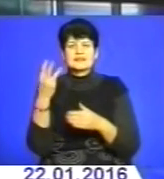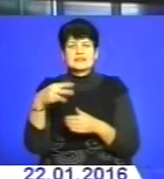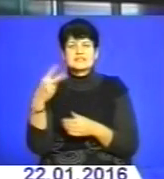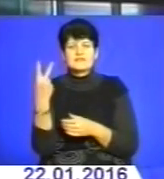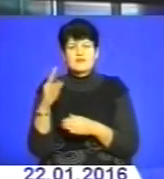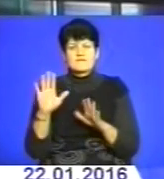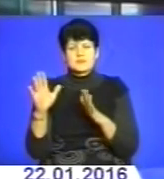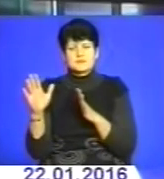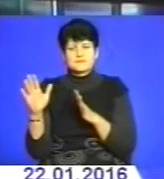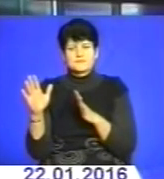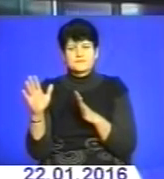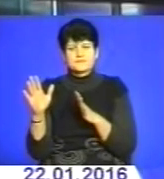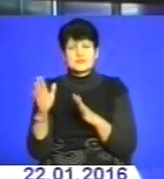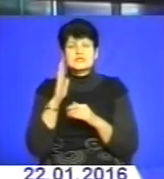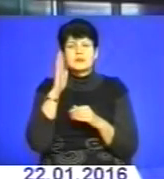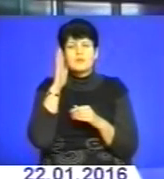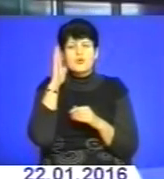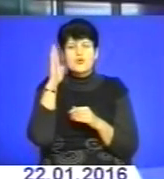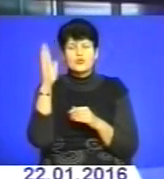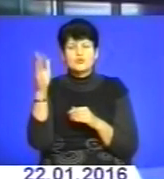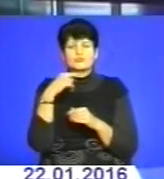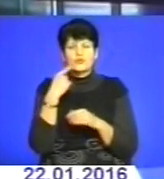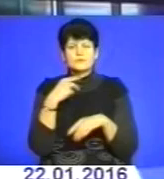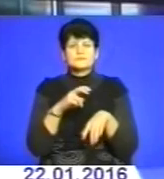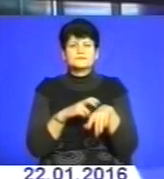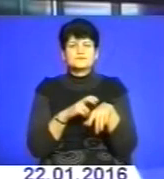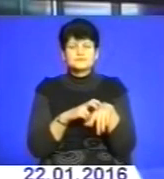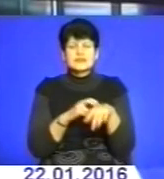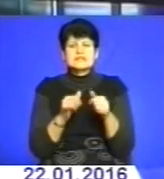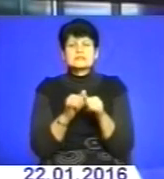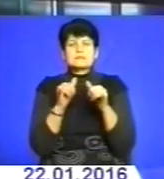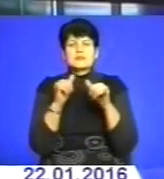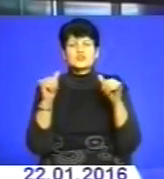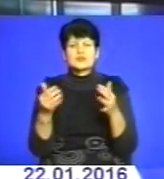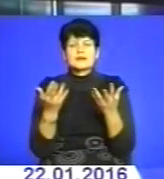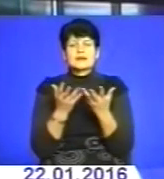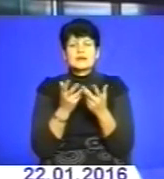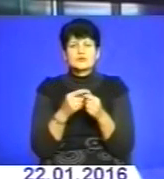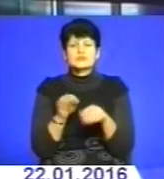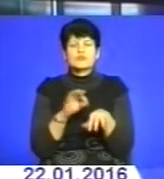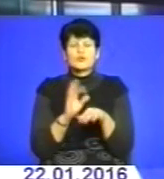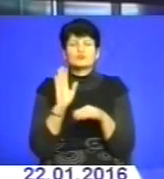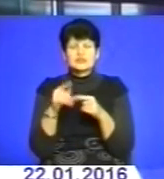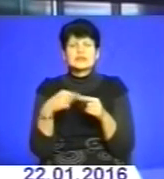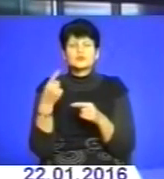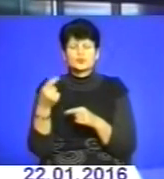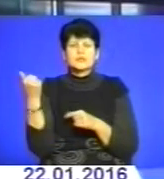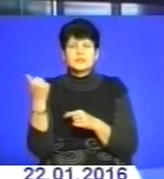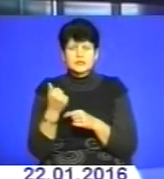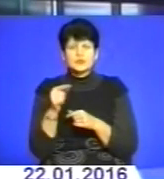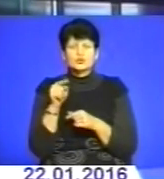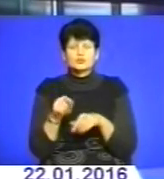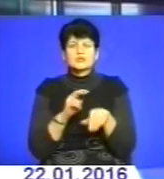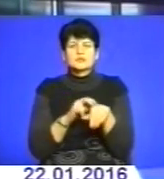випадки. За прогнозами фахівців Держсанепідслужби, збільшення кількості хворих спостерігатиметься і наступного тижня. Тож